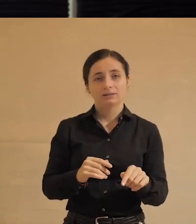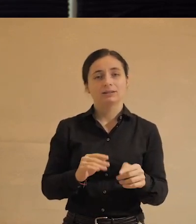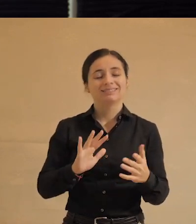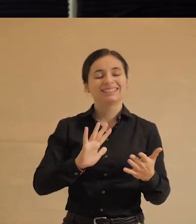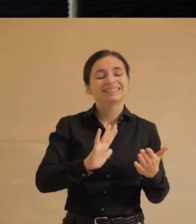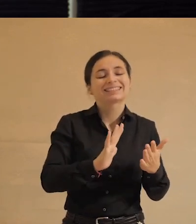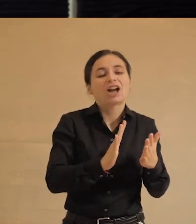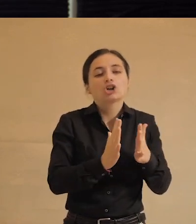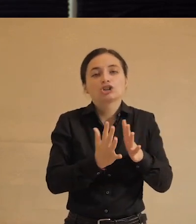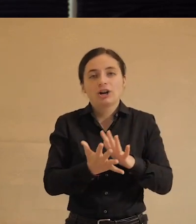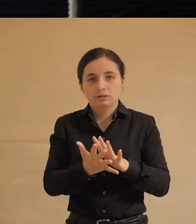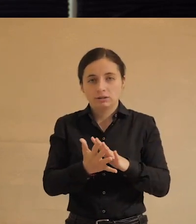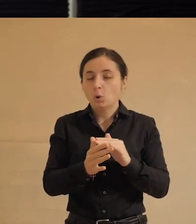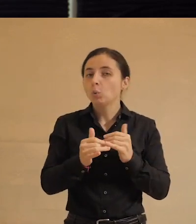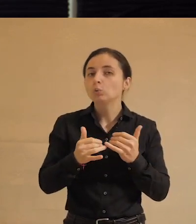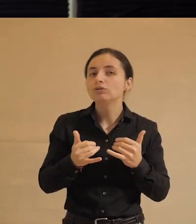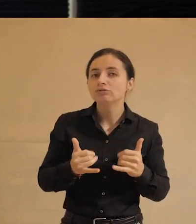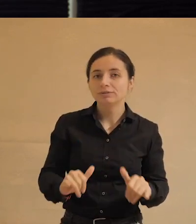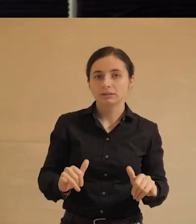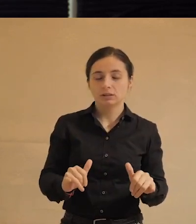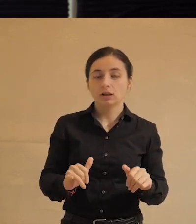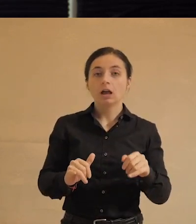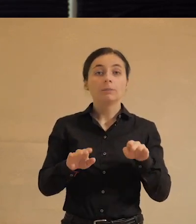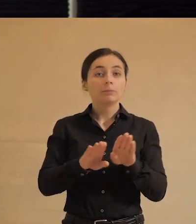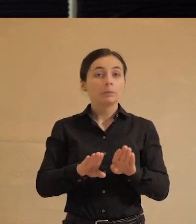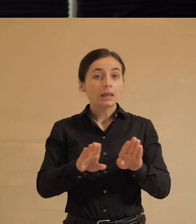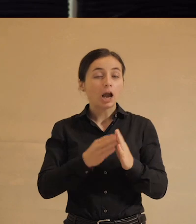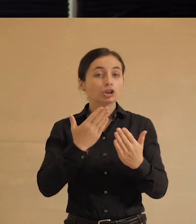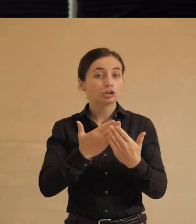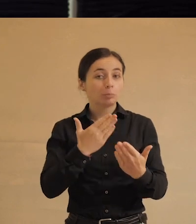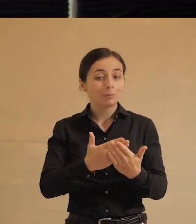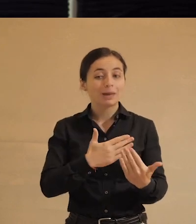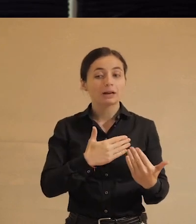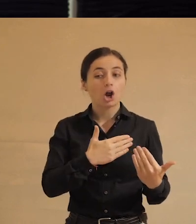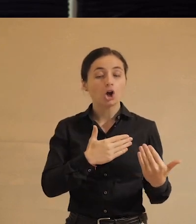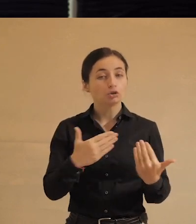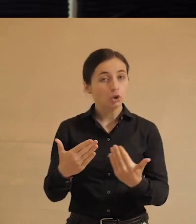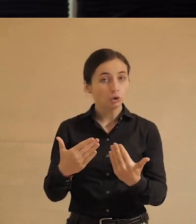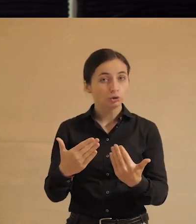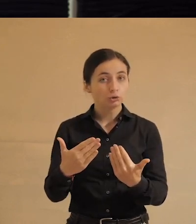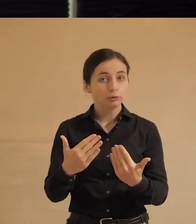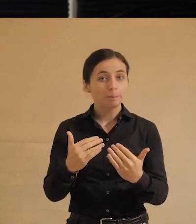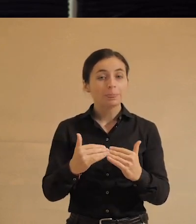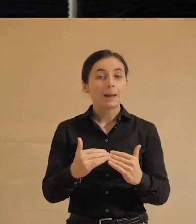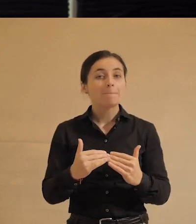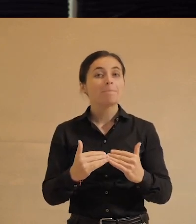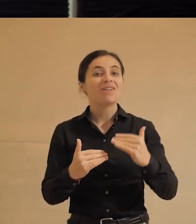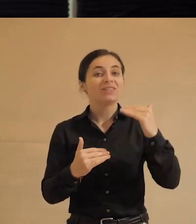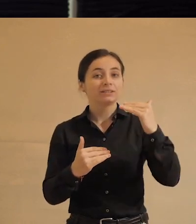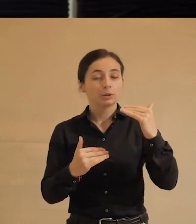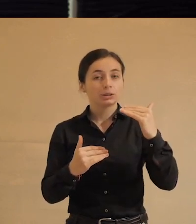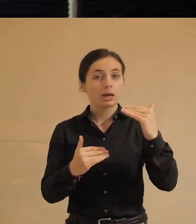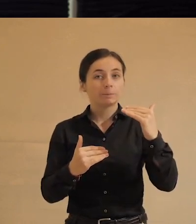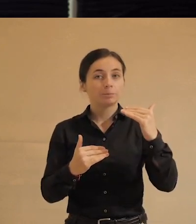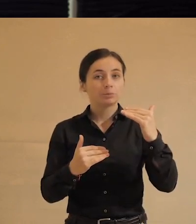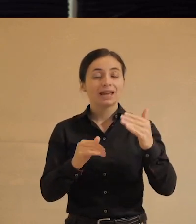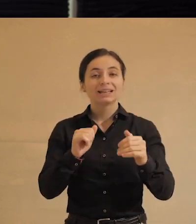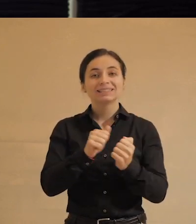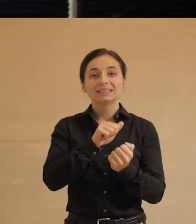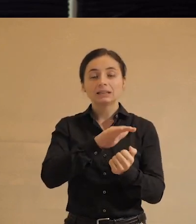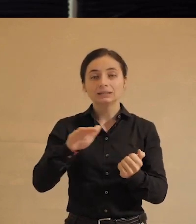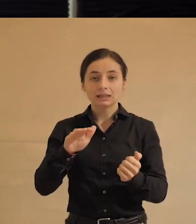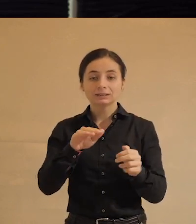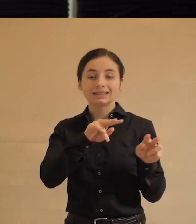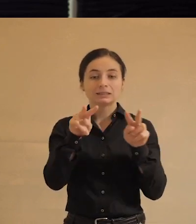искажение. Это совершенно удивительно. То же самое, например, относится к повысившемуся стандартам